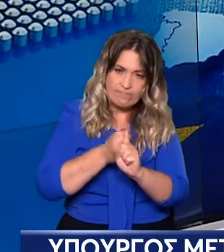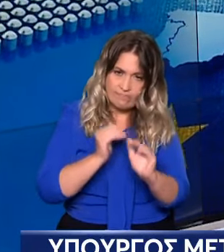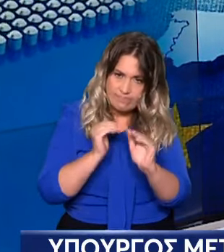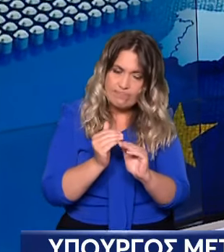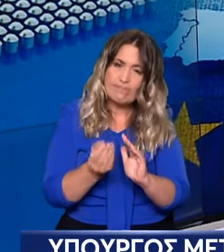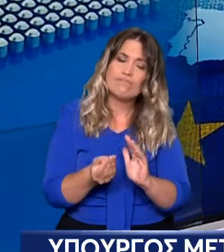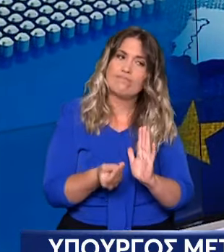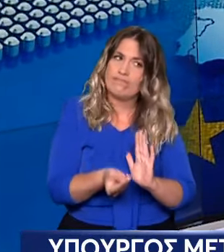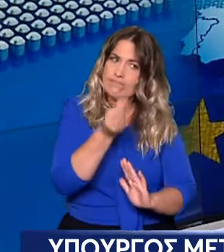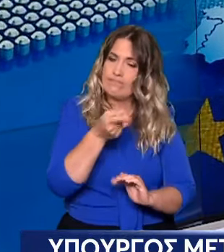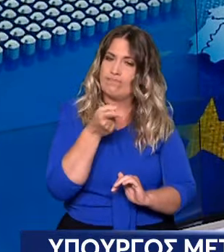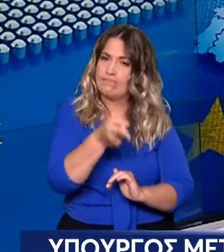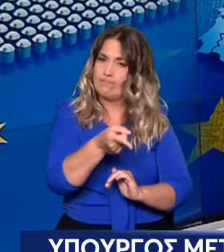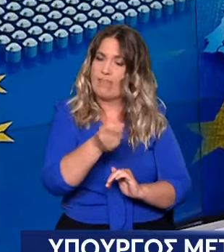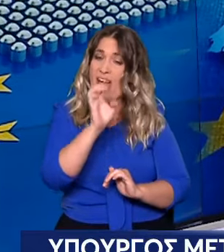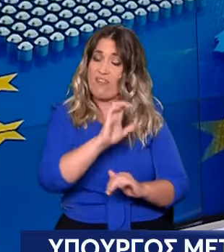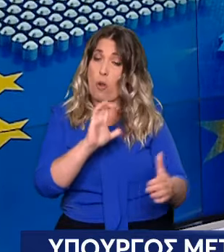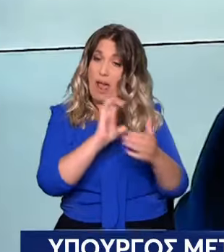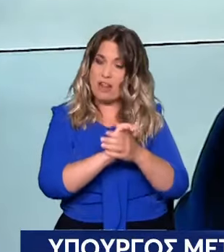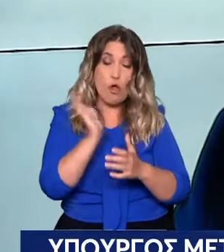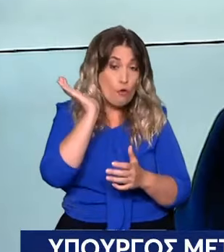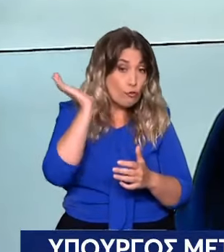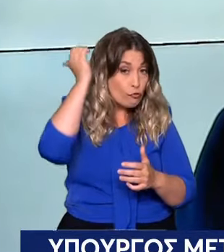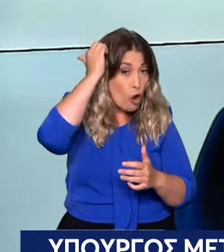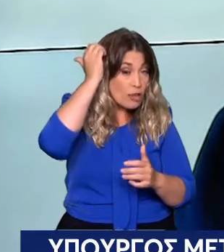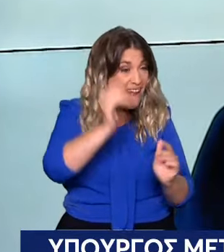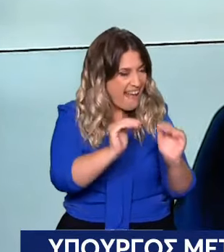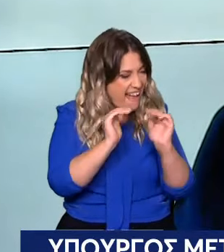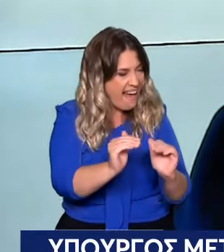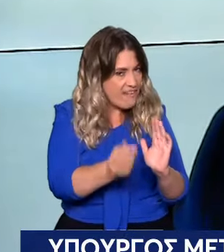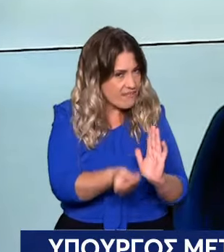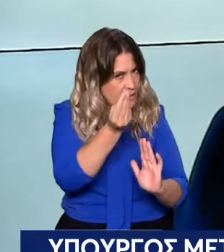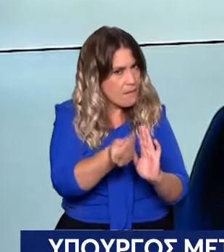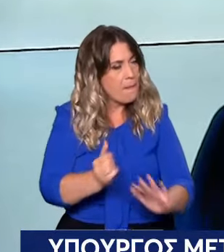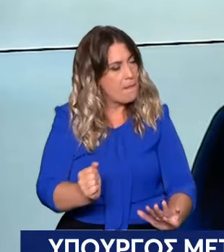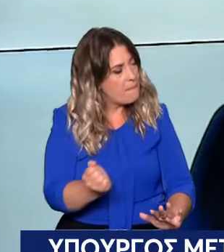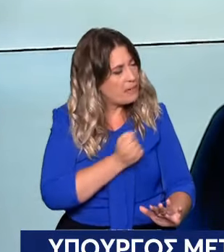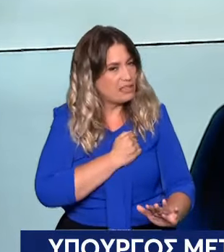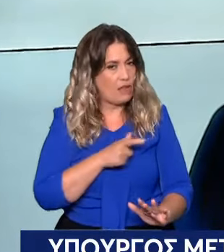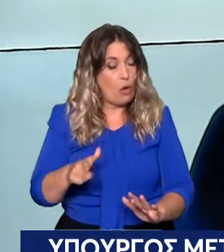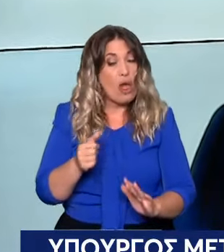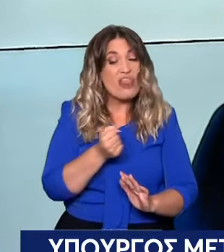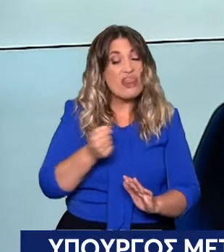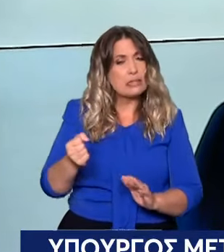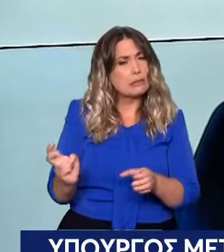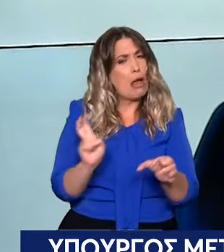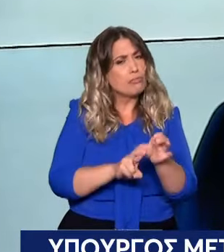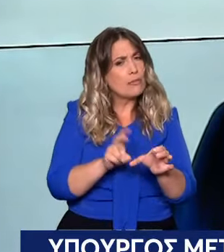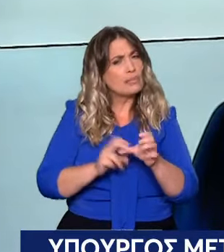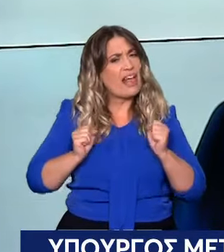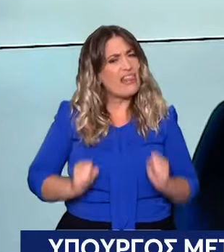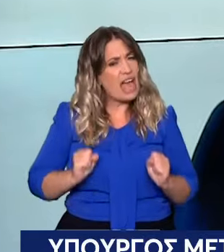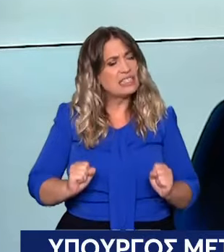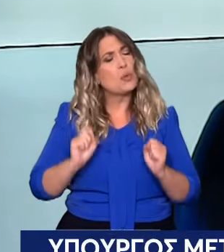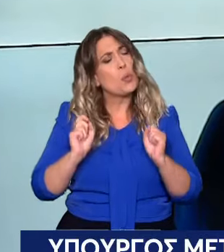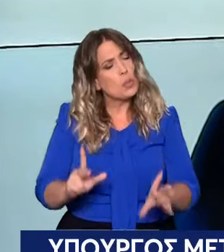της ούσουλα φορτελάγεν, τους χριστιανοδημοκράτες να ενισχύουν την δύναμή τους. Και υπάρχουν πολλές χώρες, κύριε Βαγγελάτο δεν έχει προσεχθεί αυτό, όπου η